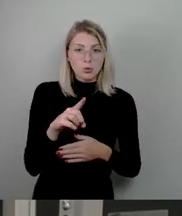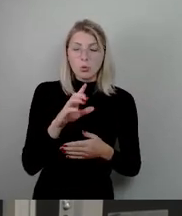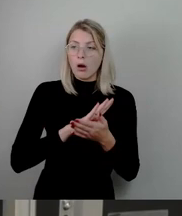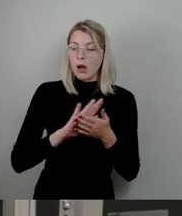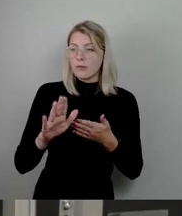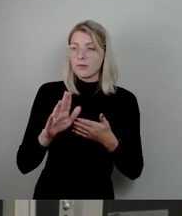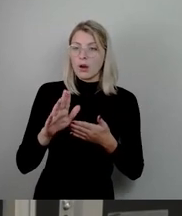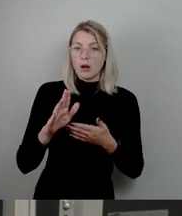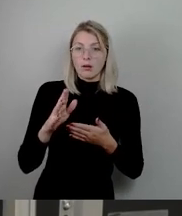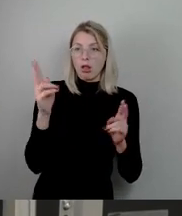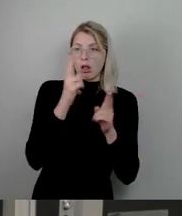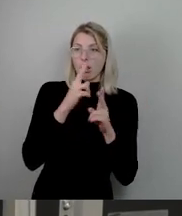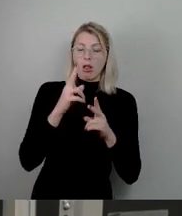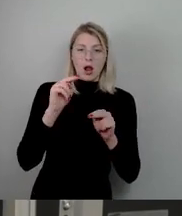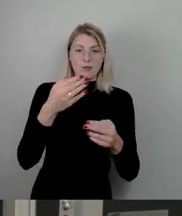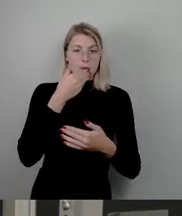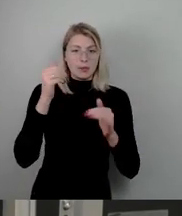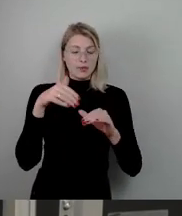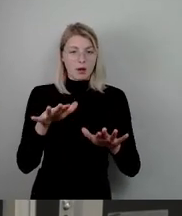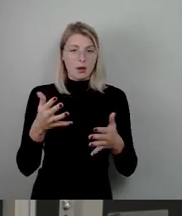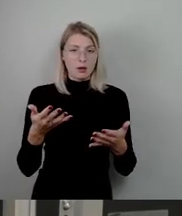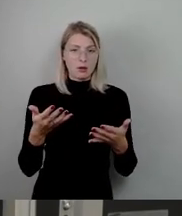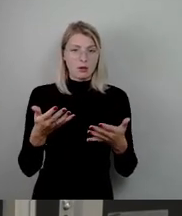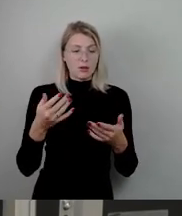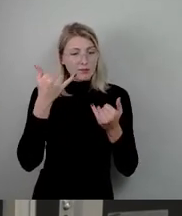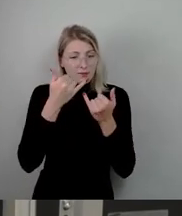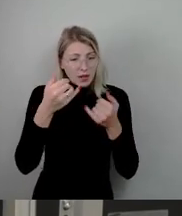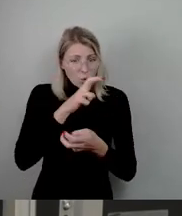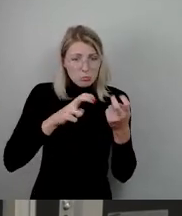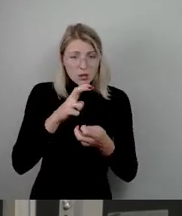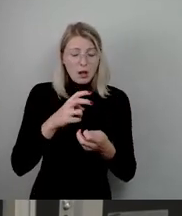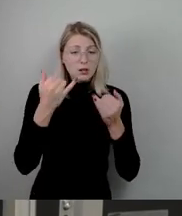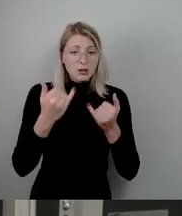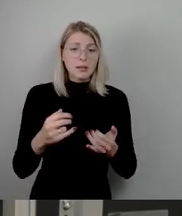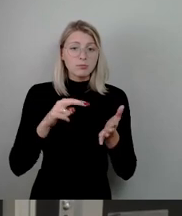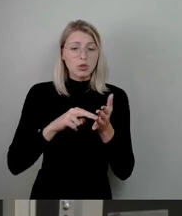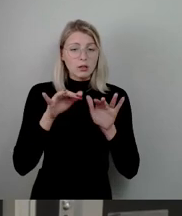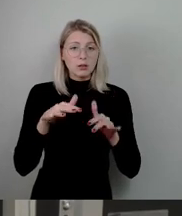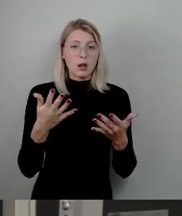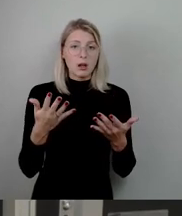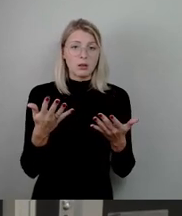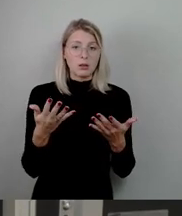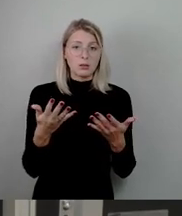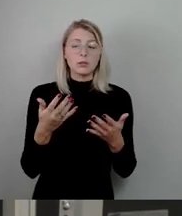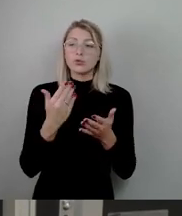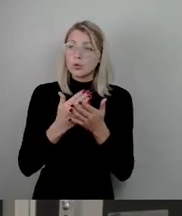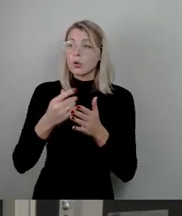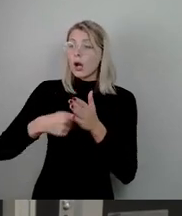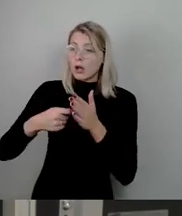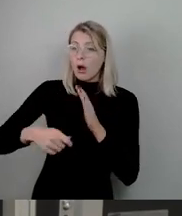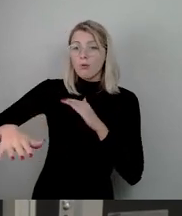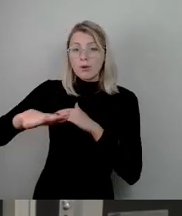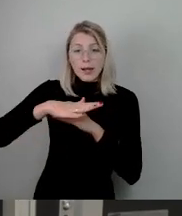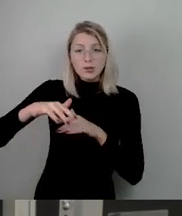man denn damit gedenkt umzugehen. Wir haben jetzt Bestände, wir haben jetzt Bestände noch zusätzlich angekauft, wir haben Flächenpotenziale, das ist gut,